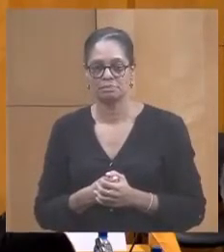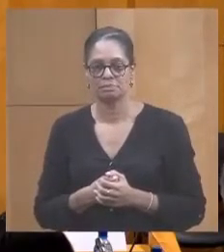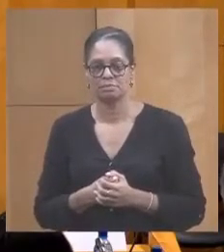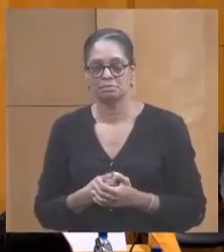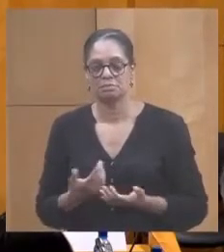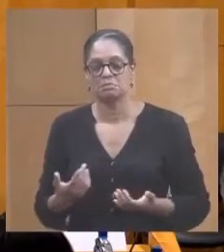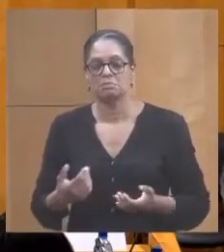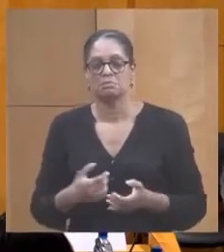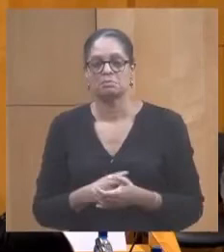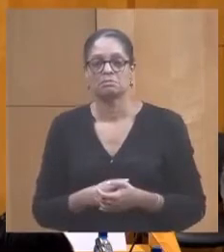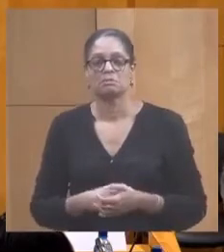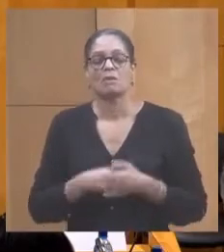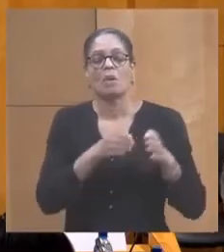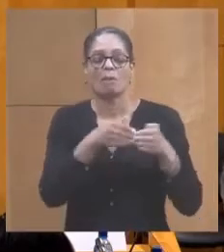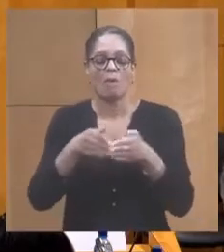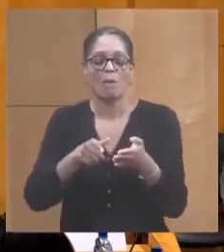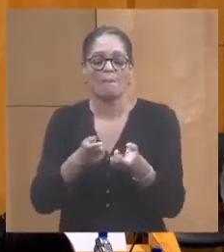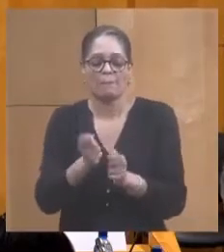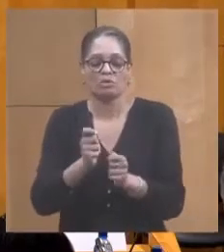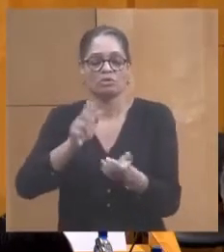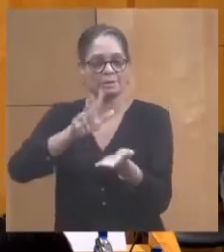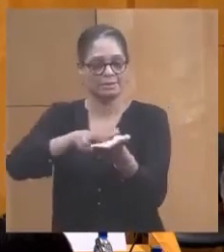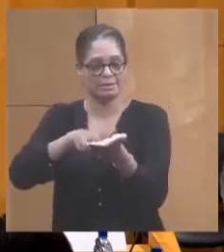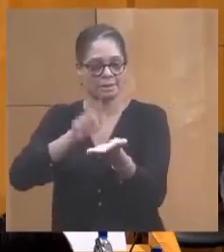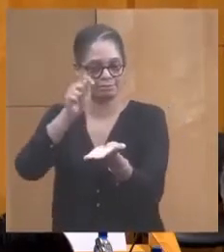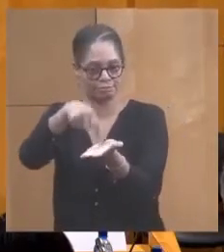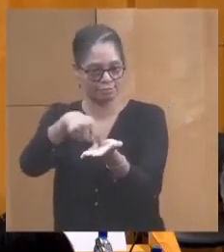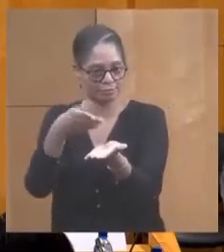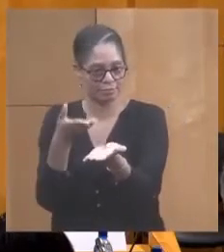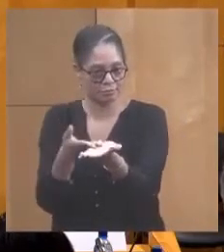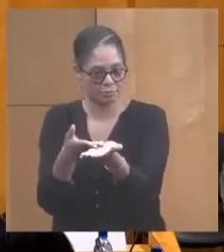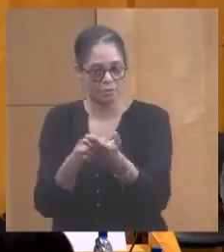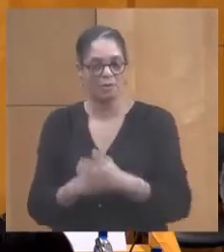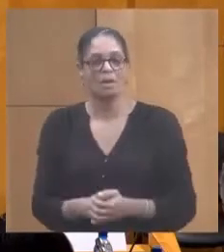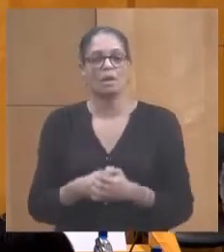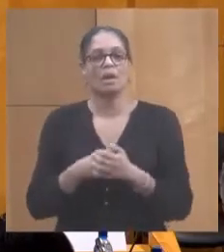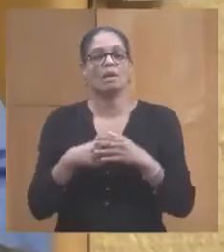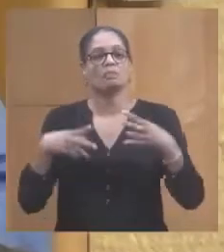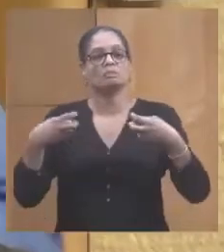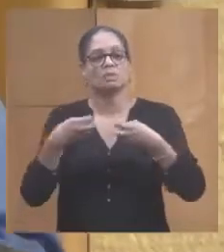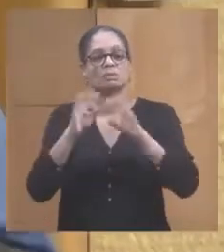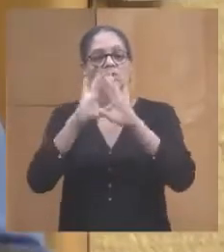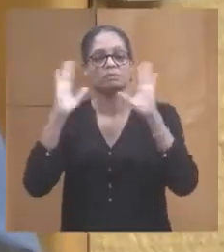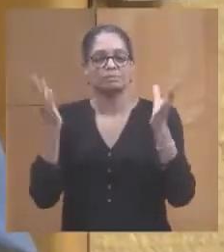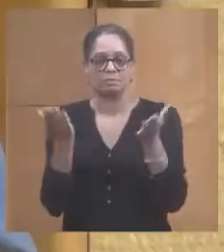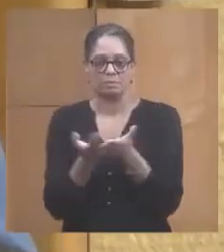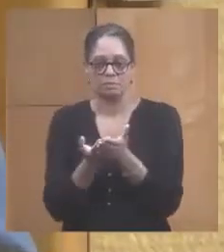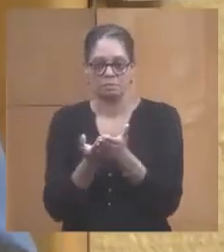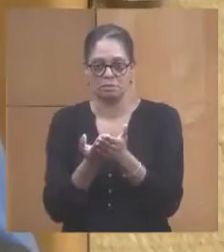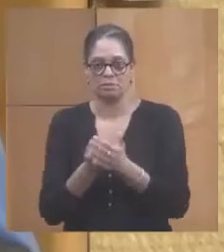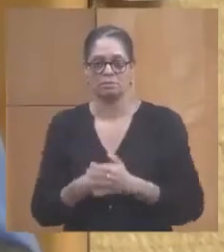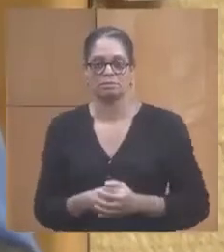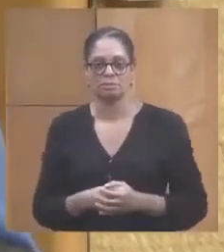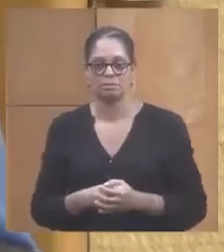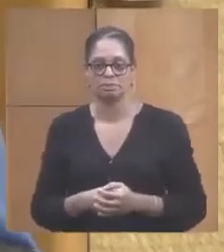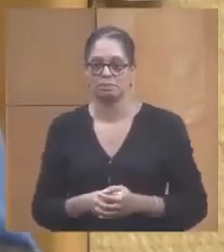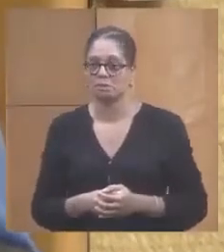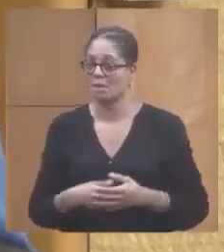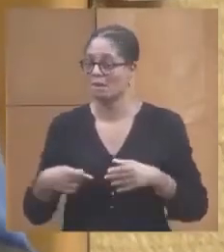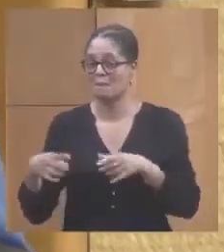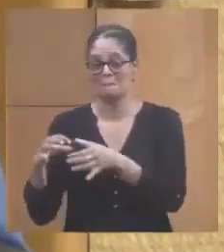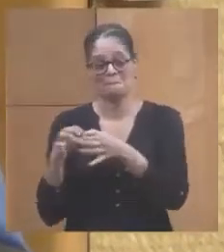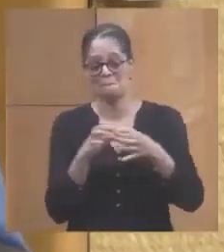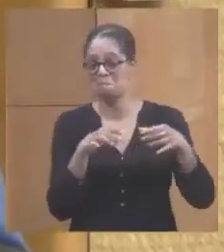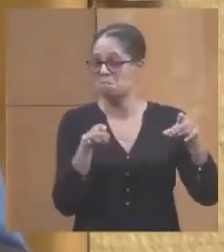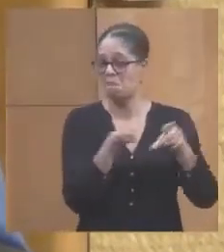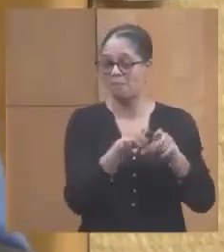Alors pour le port de pêche de la Trinité, je viens directement au coût total. C'est un coût total identique à